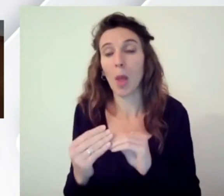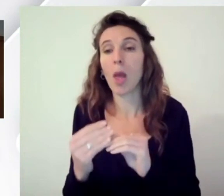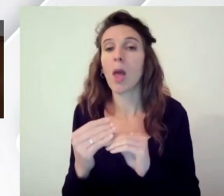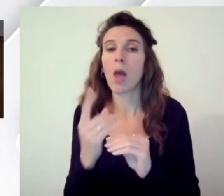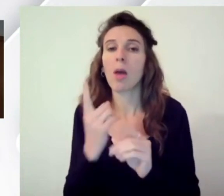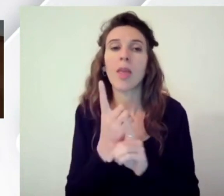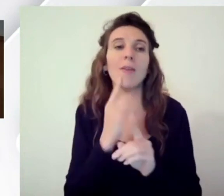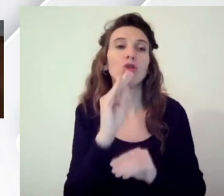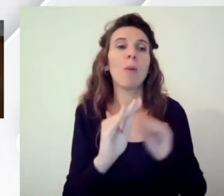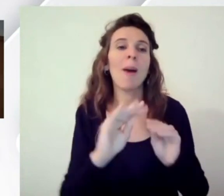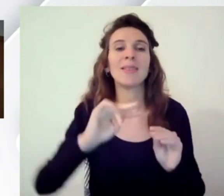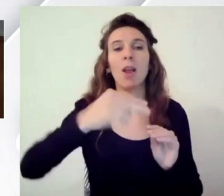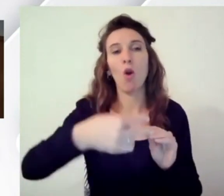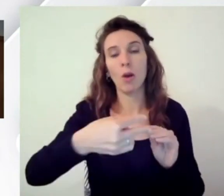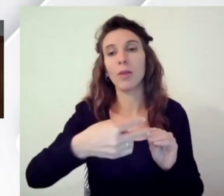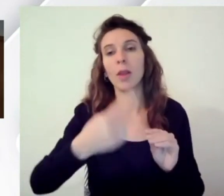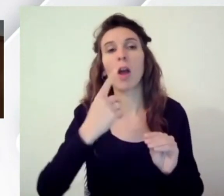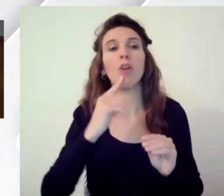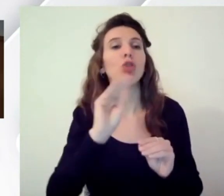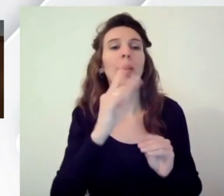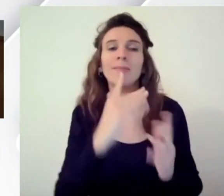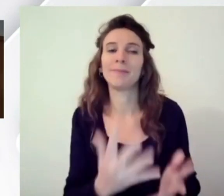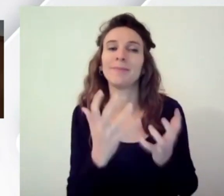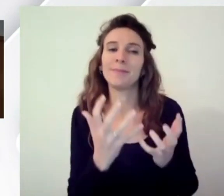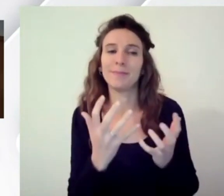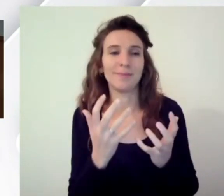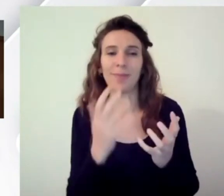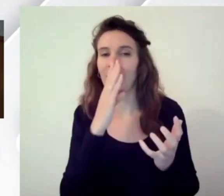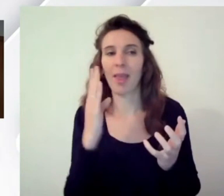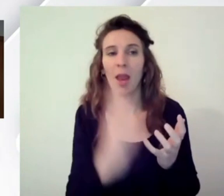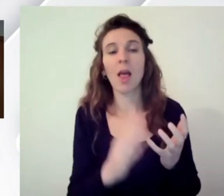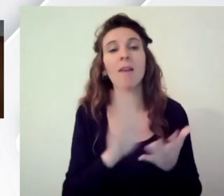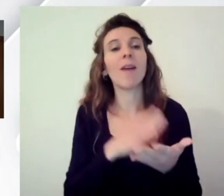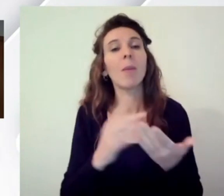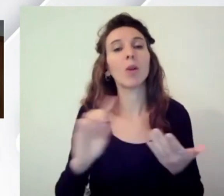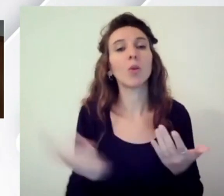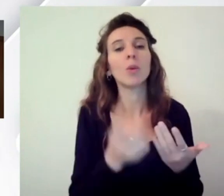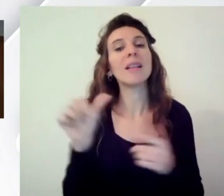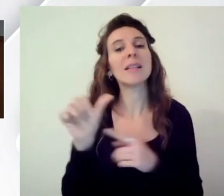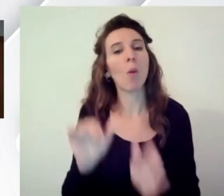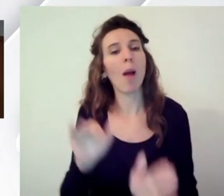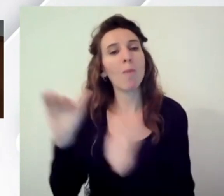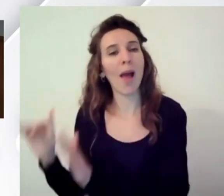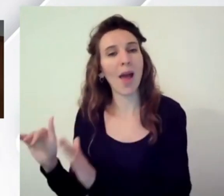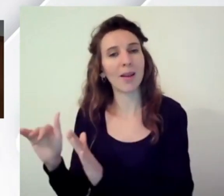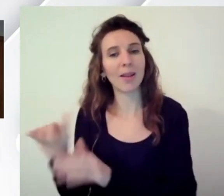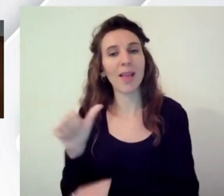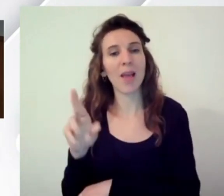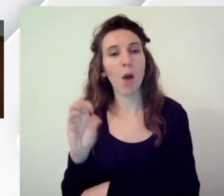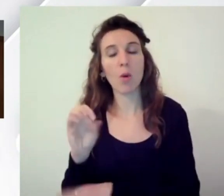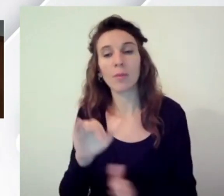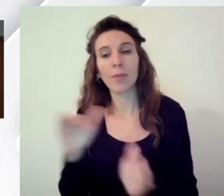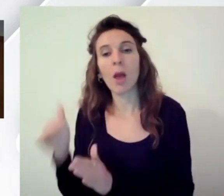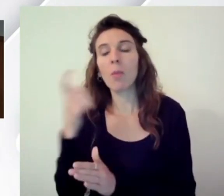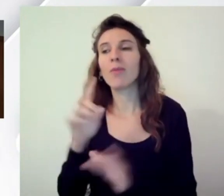domande quindi vi farò una domanda secca che vale per tutti tranne per Sauro che poi ci parlerà invece di